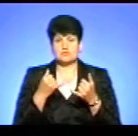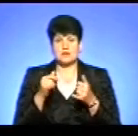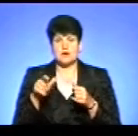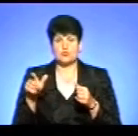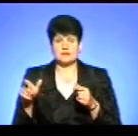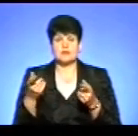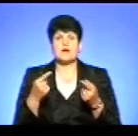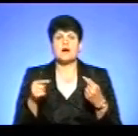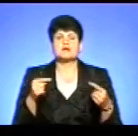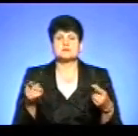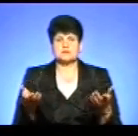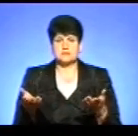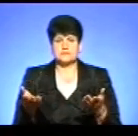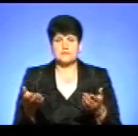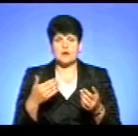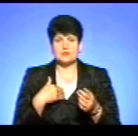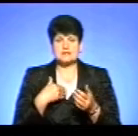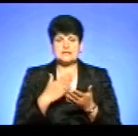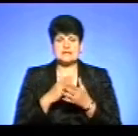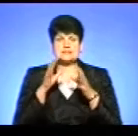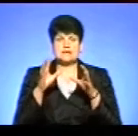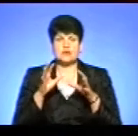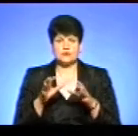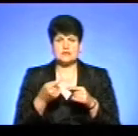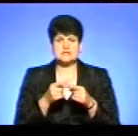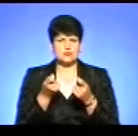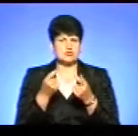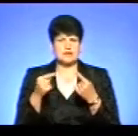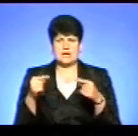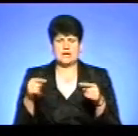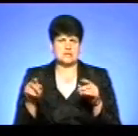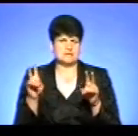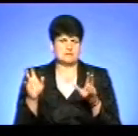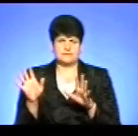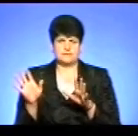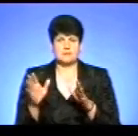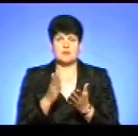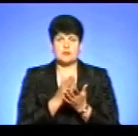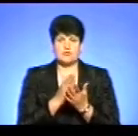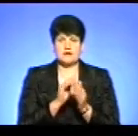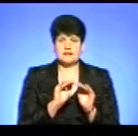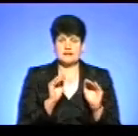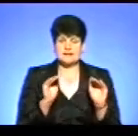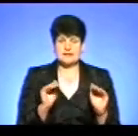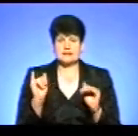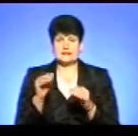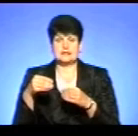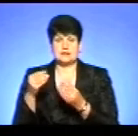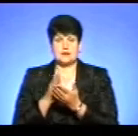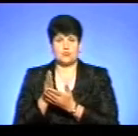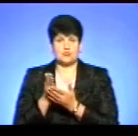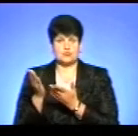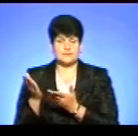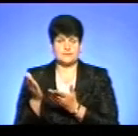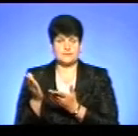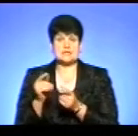яка різниця. Але в нас є законодавство, і це трошки різні поняття. Перебування дитини в садочку і надання освітніх послуг.